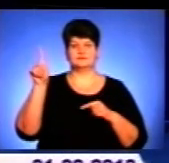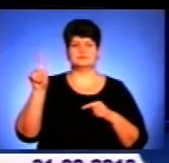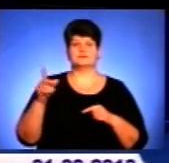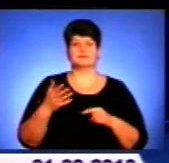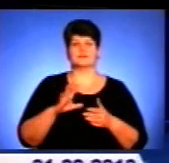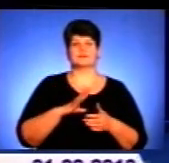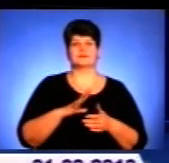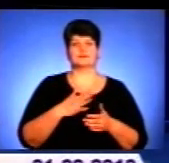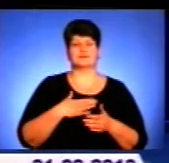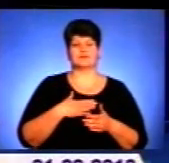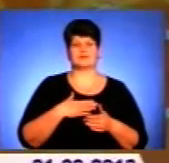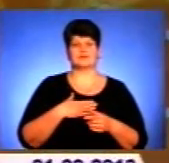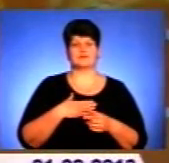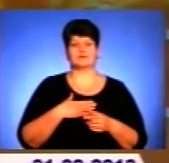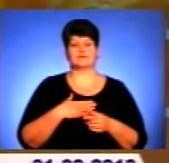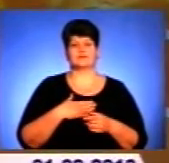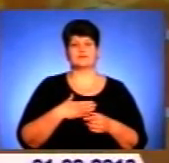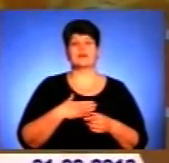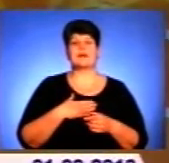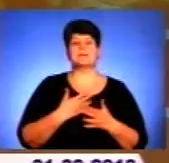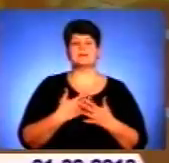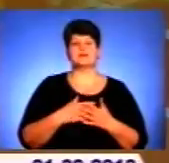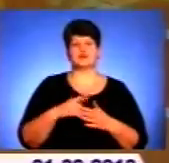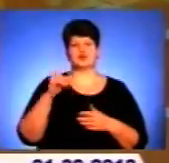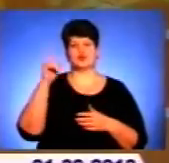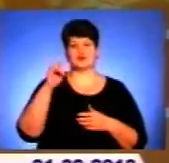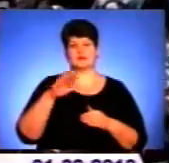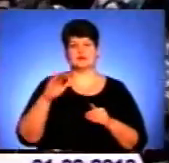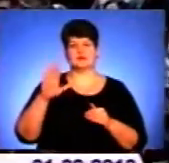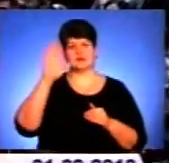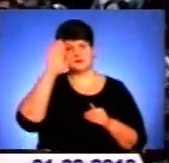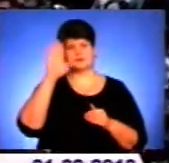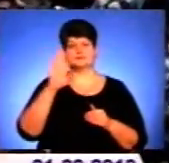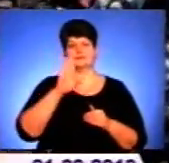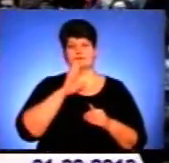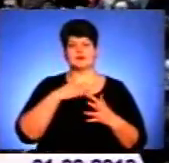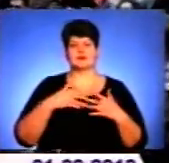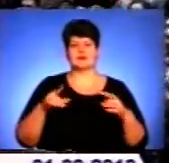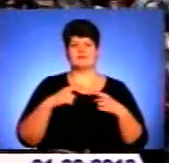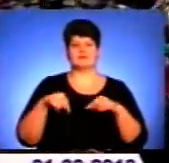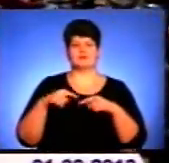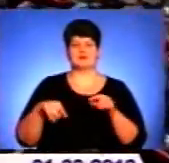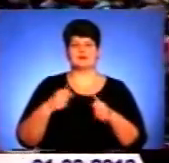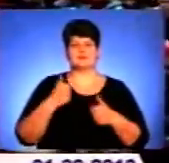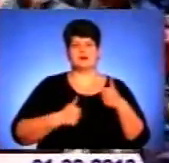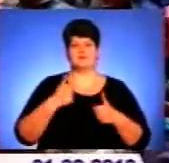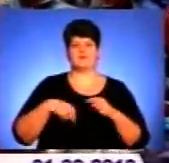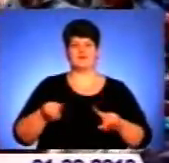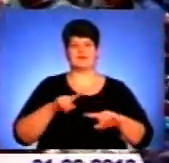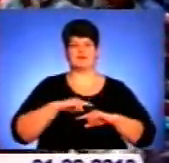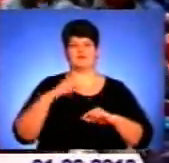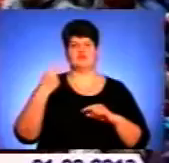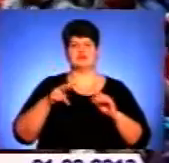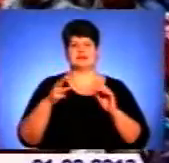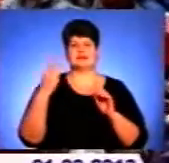знімальна група. Понад 100 юнаків та дівчат із різних факультетів університету змагалися у фіналі 23-го